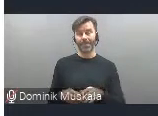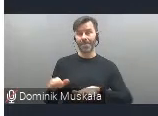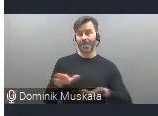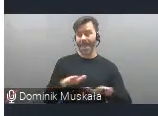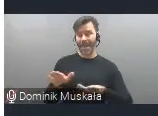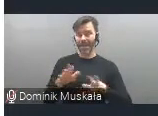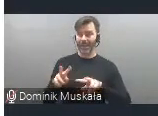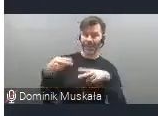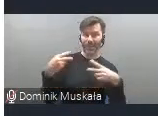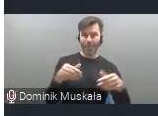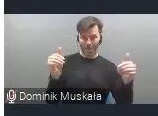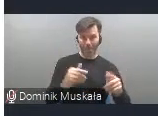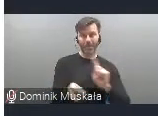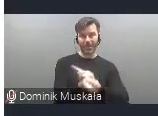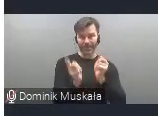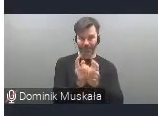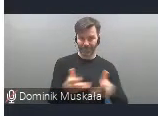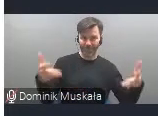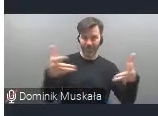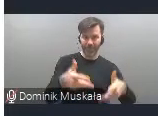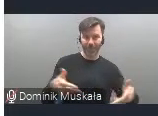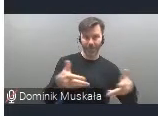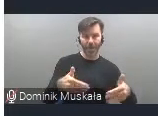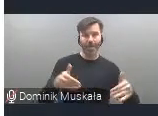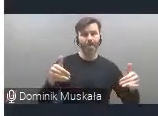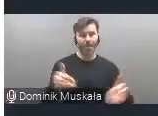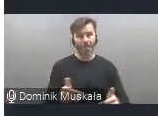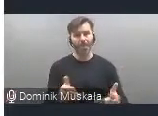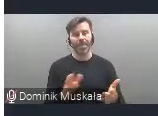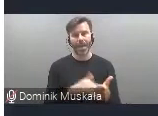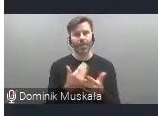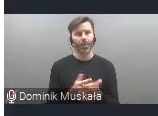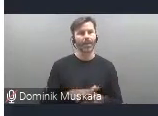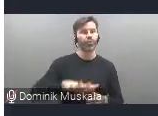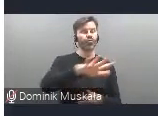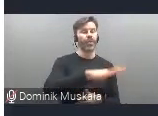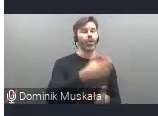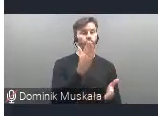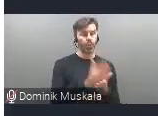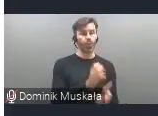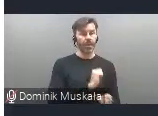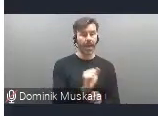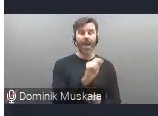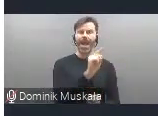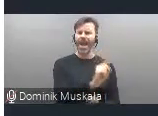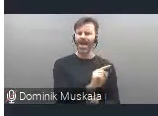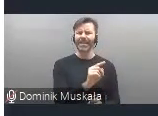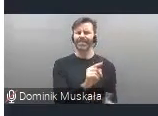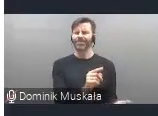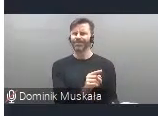czyli przekształcenie różnych właśnie przestrzeni, które już funkcjonują, ale nie